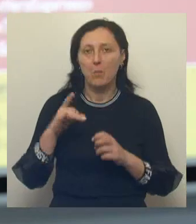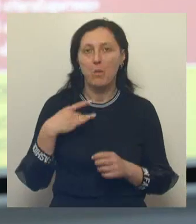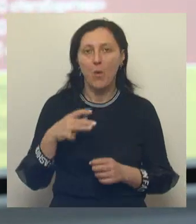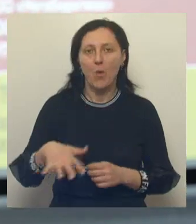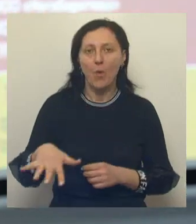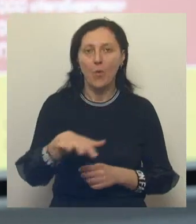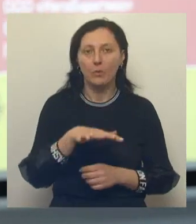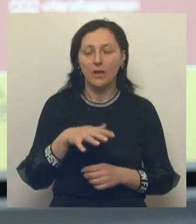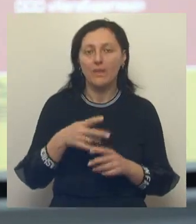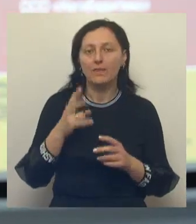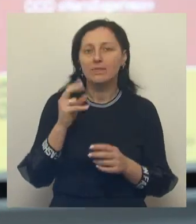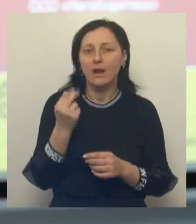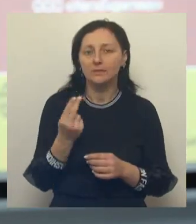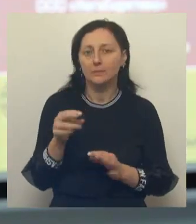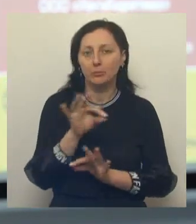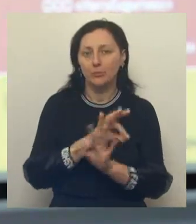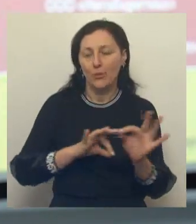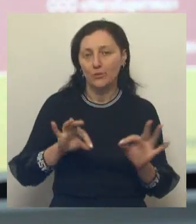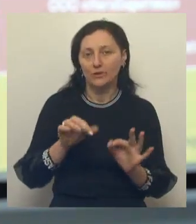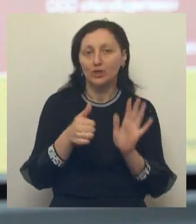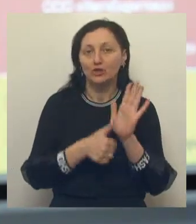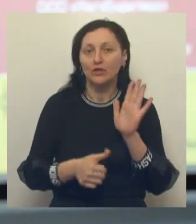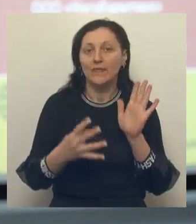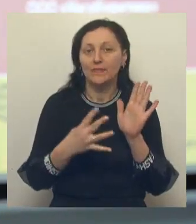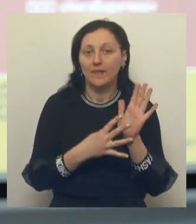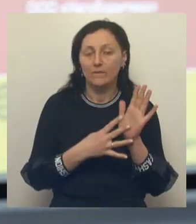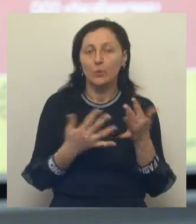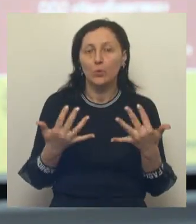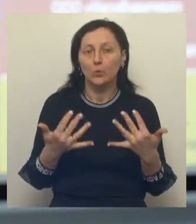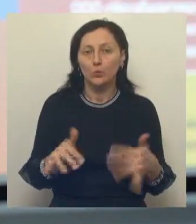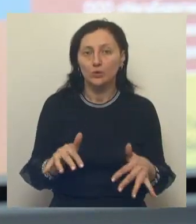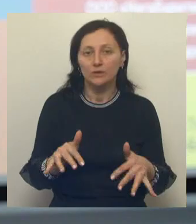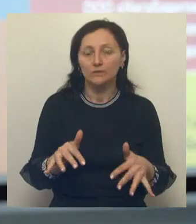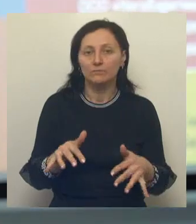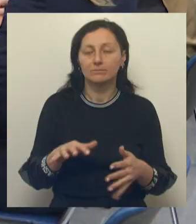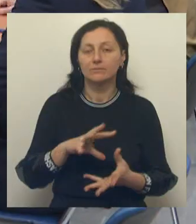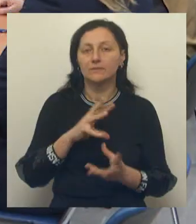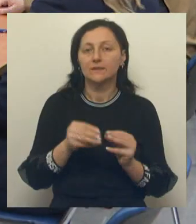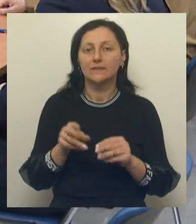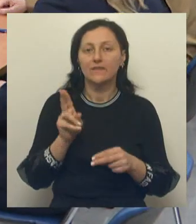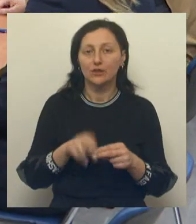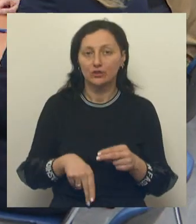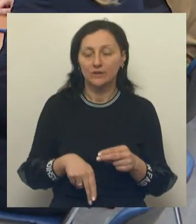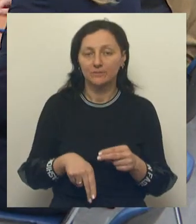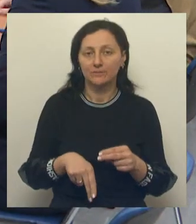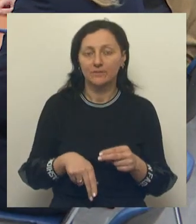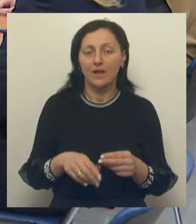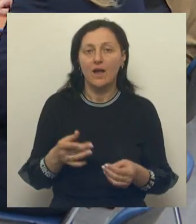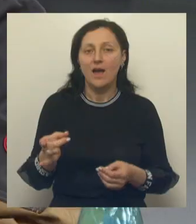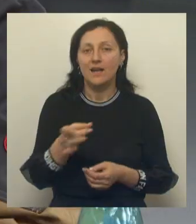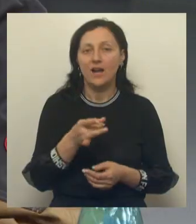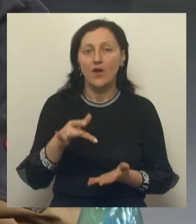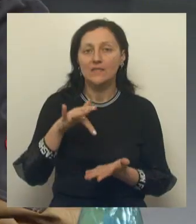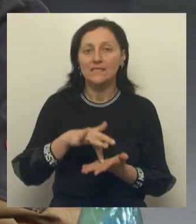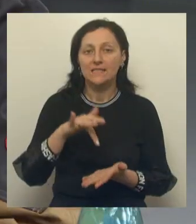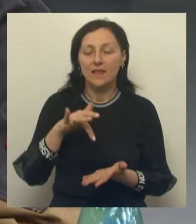участниками национального проекта. 69 из них уже завершили пилоты. Региональный центр